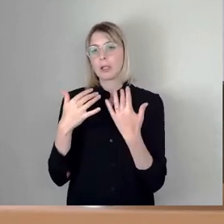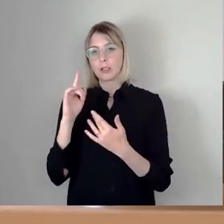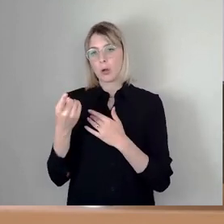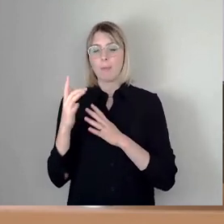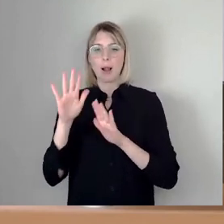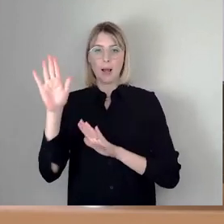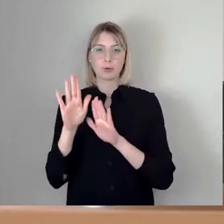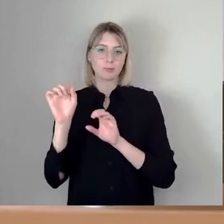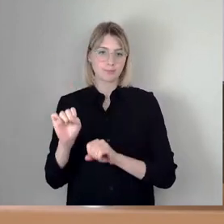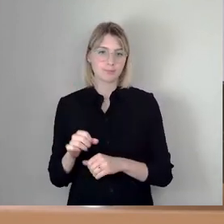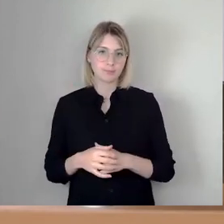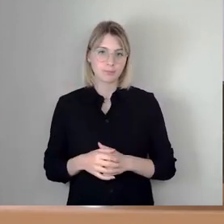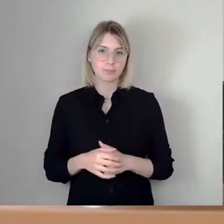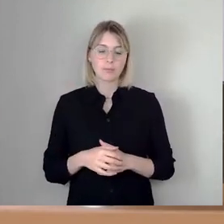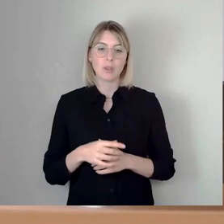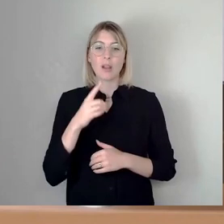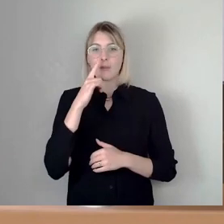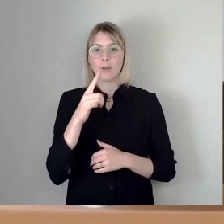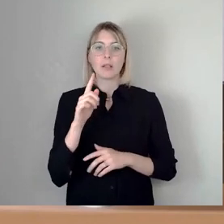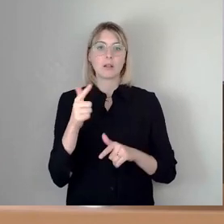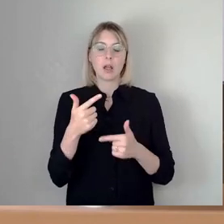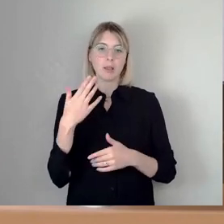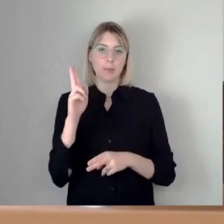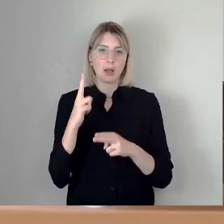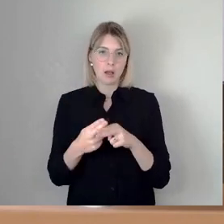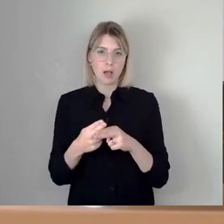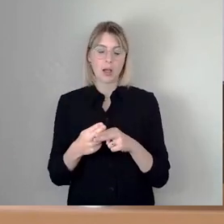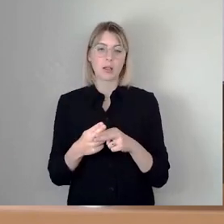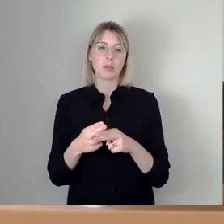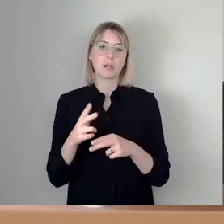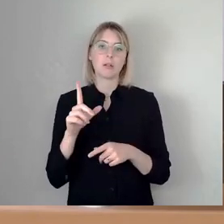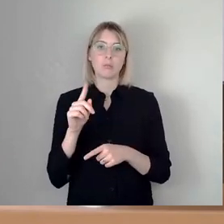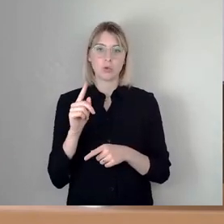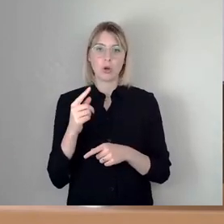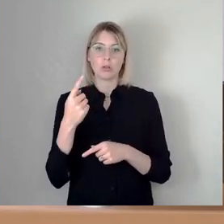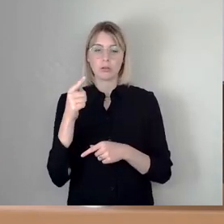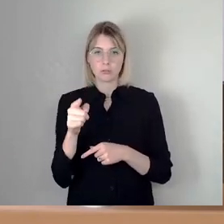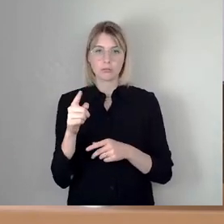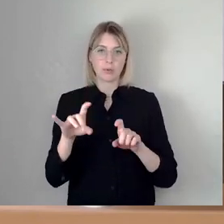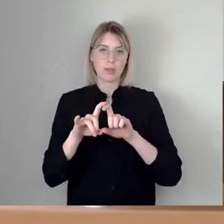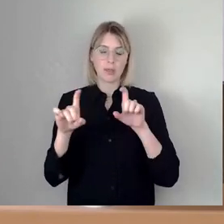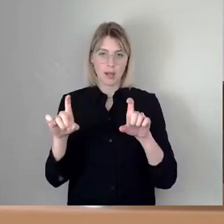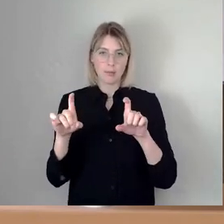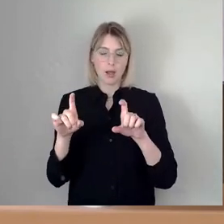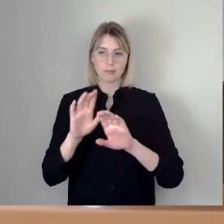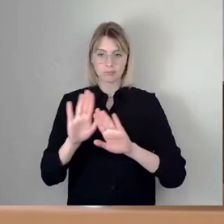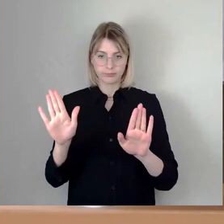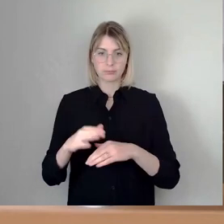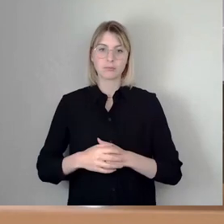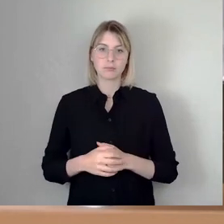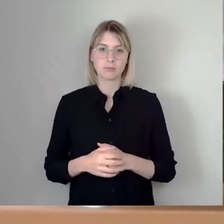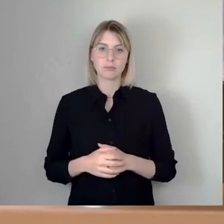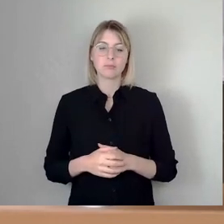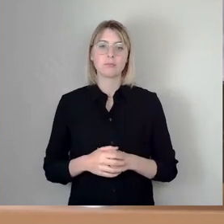keine Mehrheit bekommt dann haben wir zunächst erst mal heute das Thema erledigt und deshalb